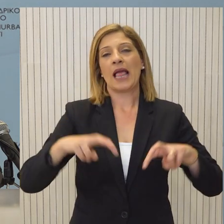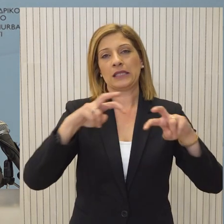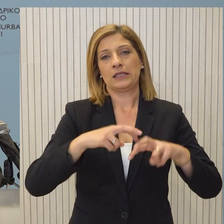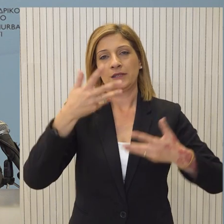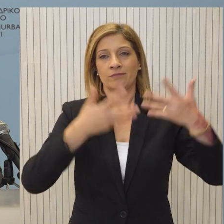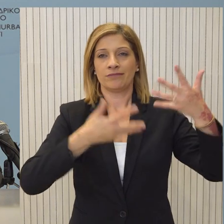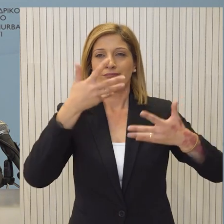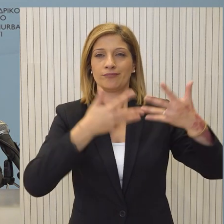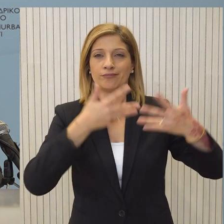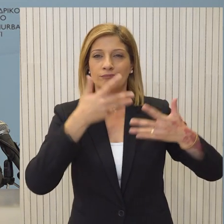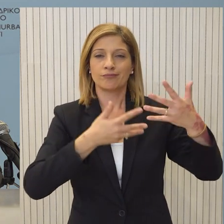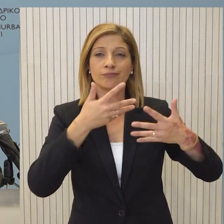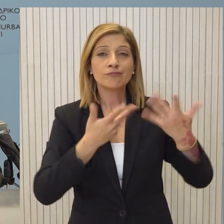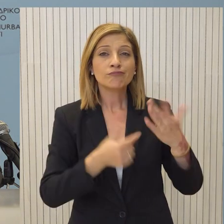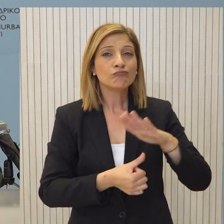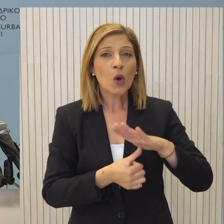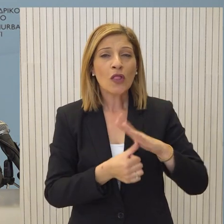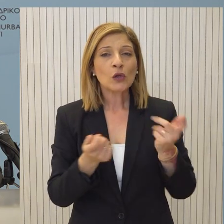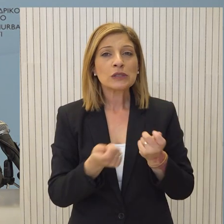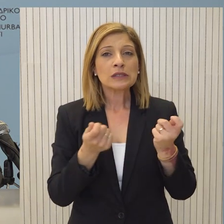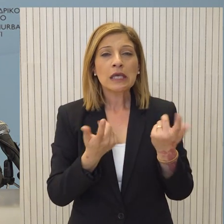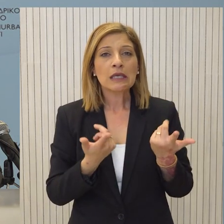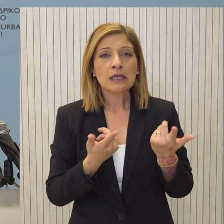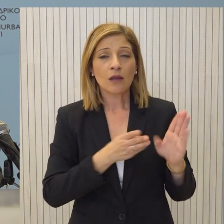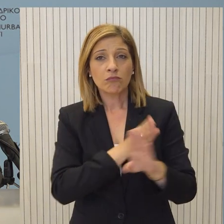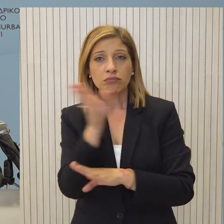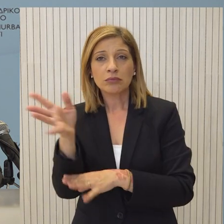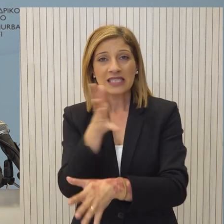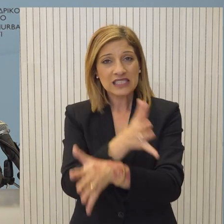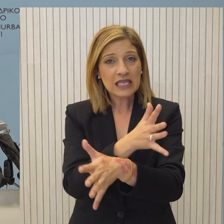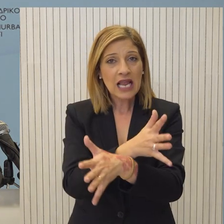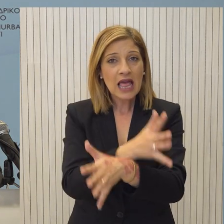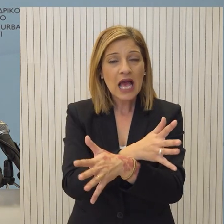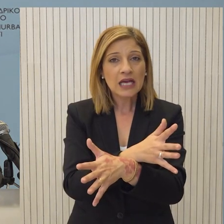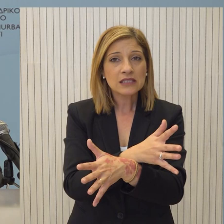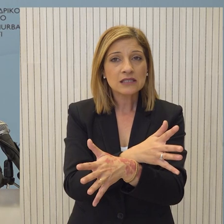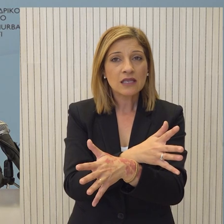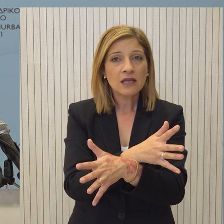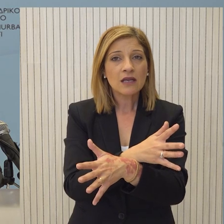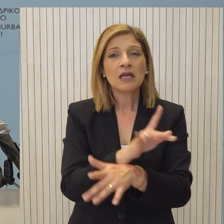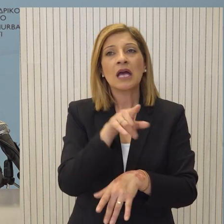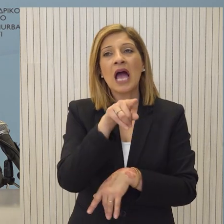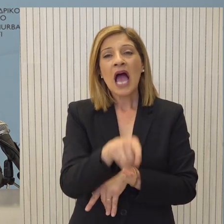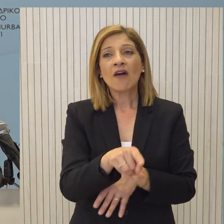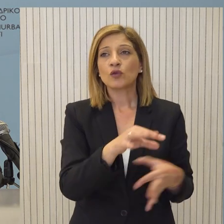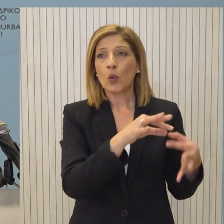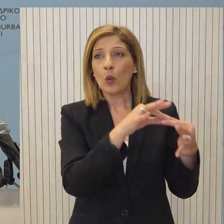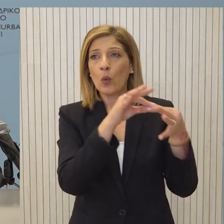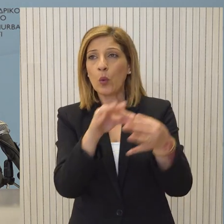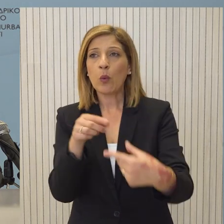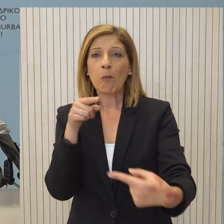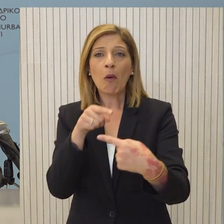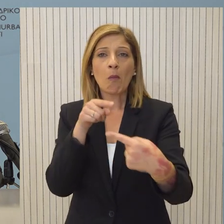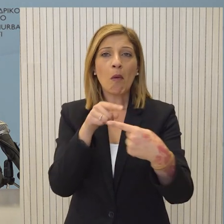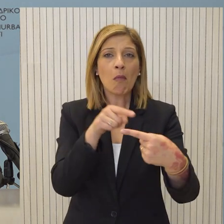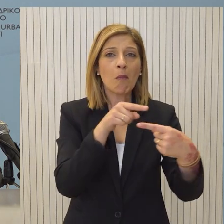θα αποφασίει ο Πρόεδρος της Δημοκρατίας, Ευρωπαϊκό της Δημοκρατίας πολλαία τελικά, αν αυτή η κρίση θα συνεχιστεί. Πώς το